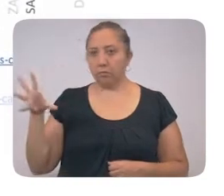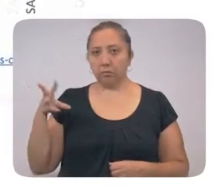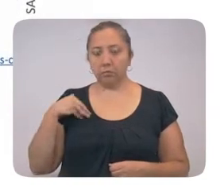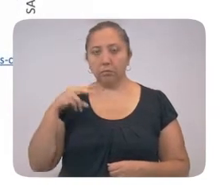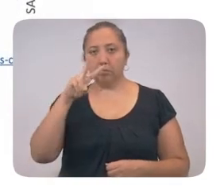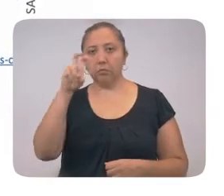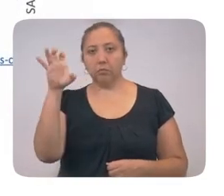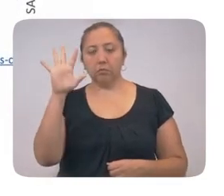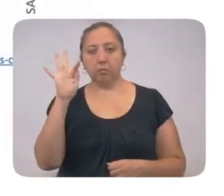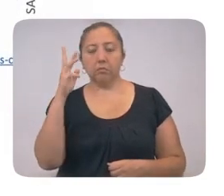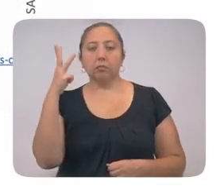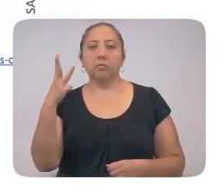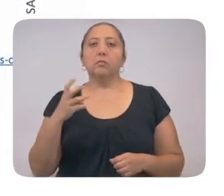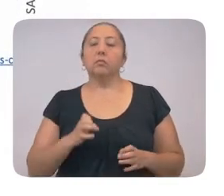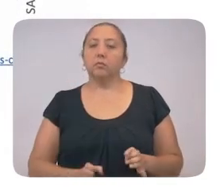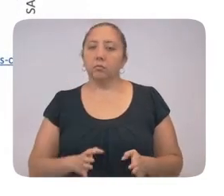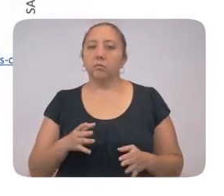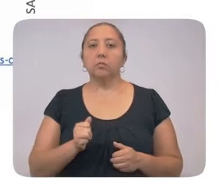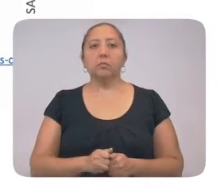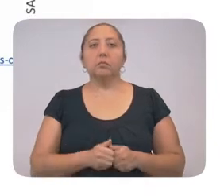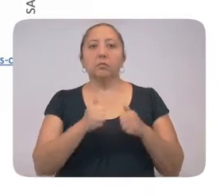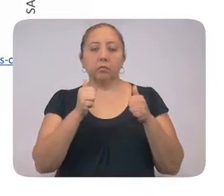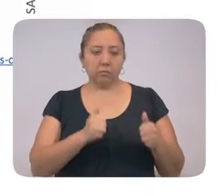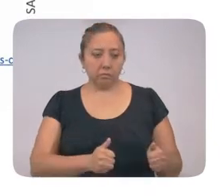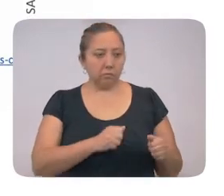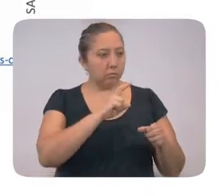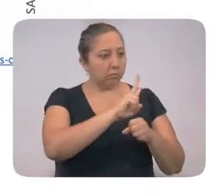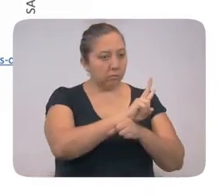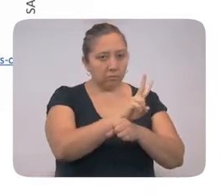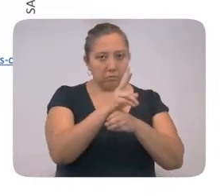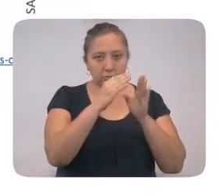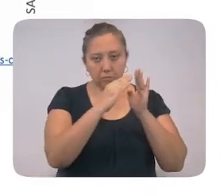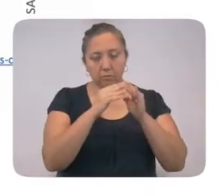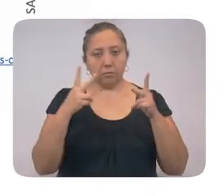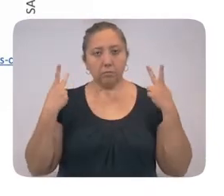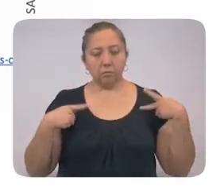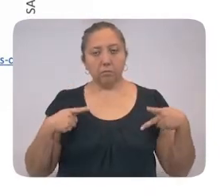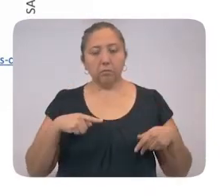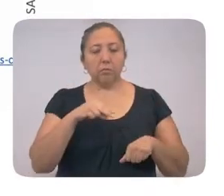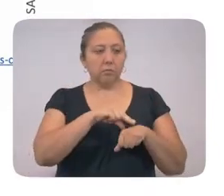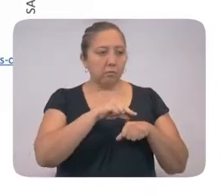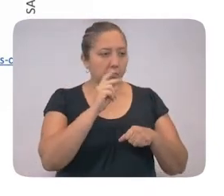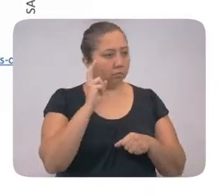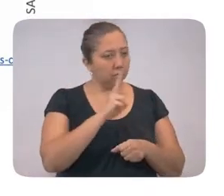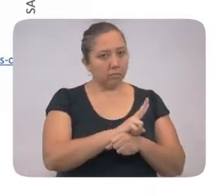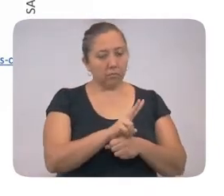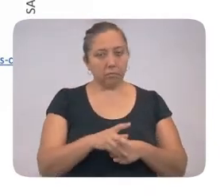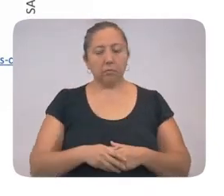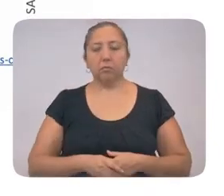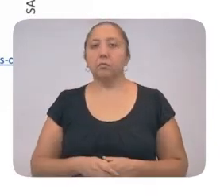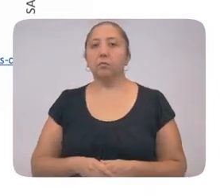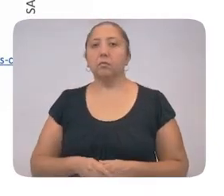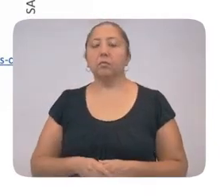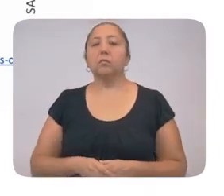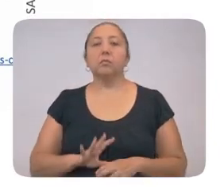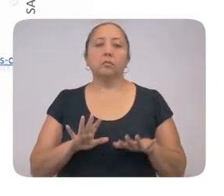jets, elianiko, tushak, altalo, mantats, tumeng, uchak, yahilo, umolai, elto, xolal, matubuk, ti, lek, ohanilo,